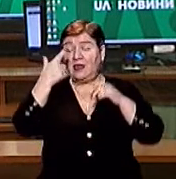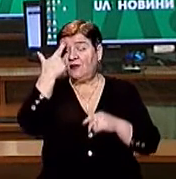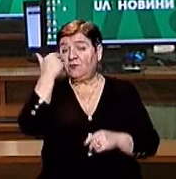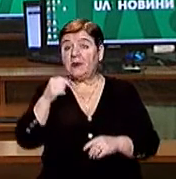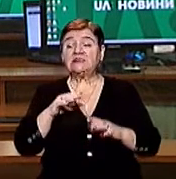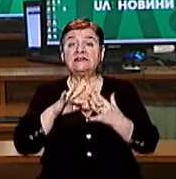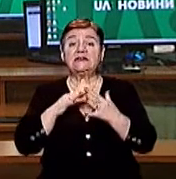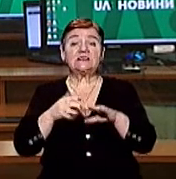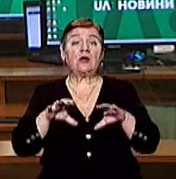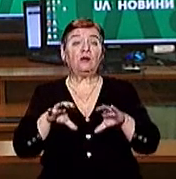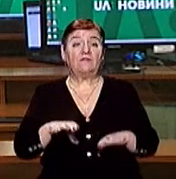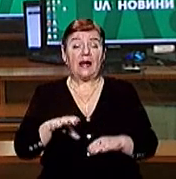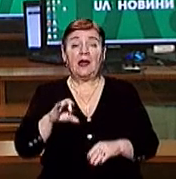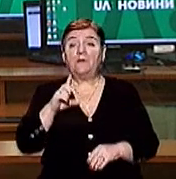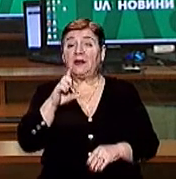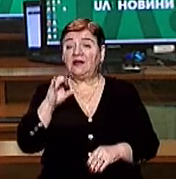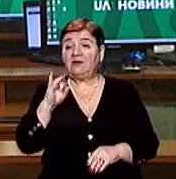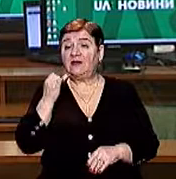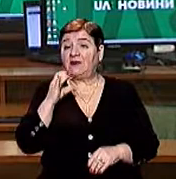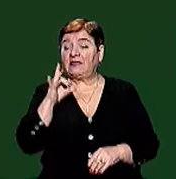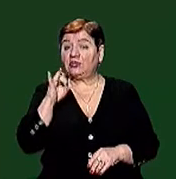сільський голова Бодевлі Іван Ріжко